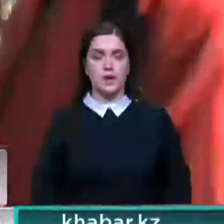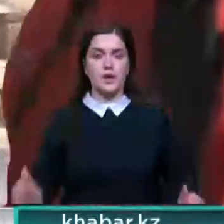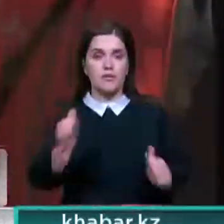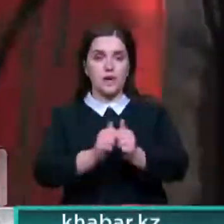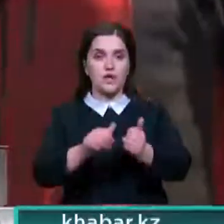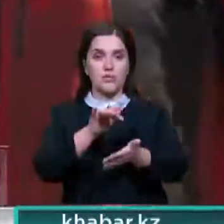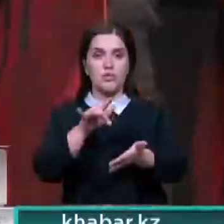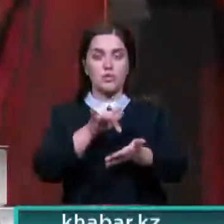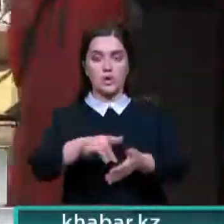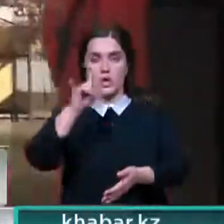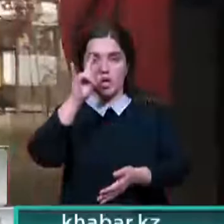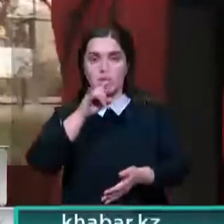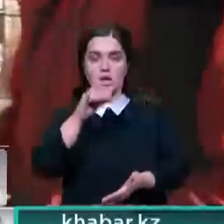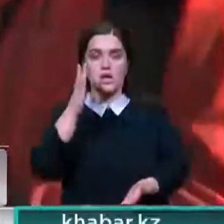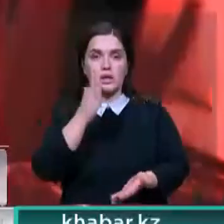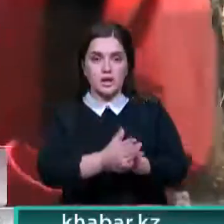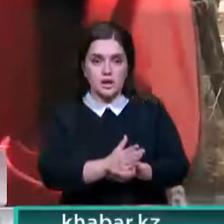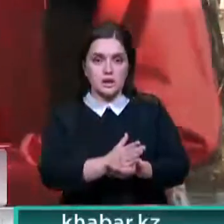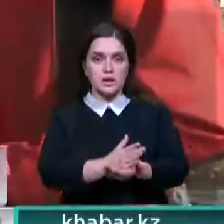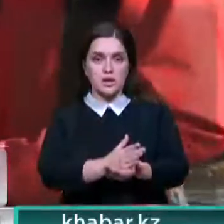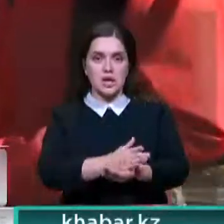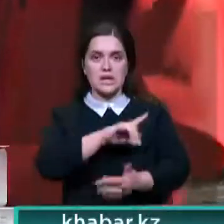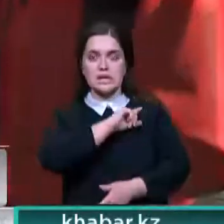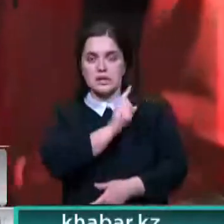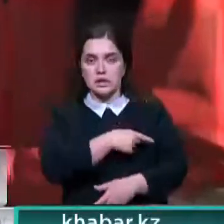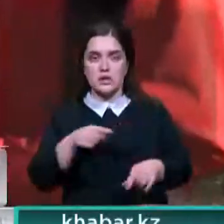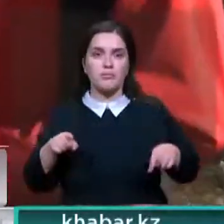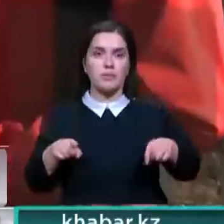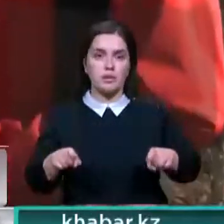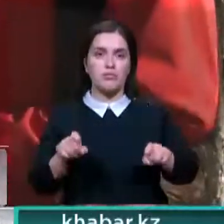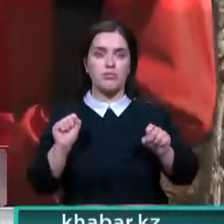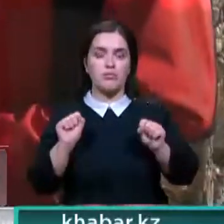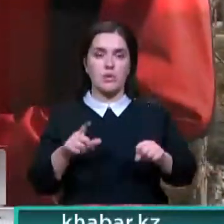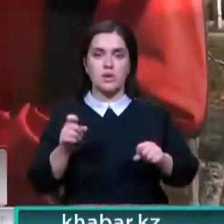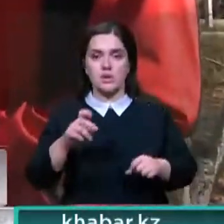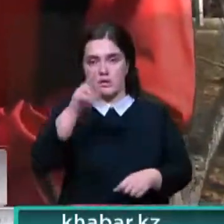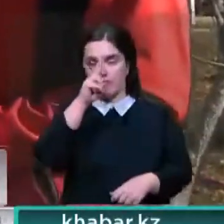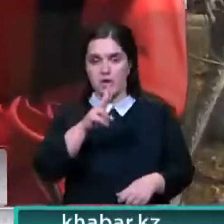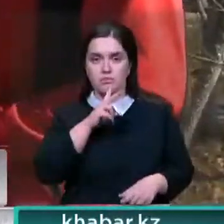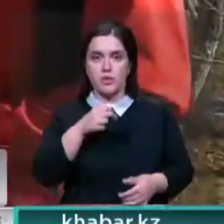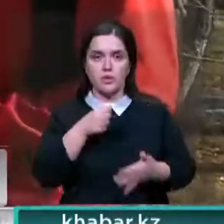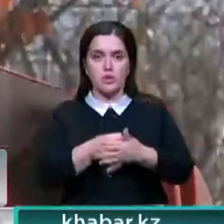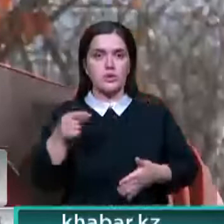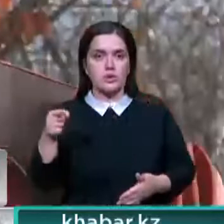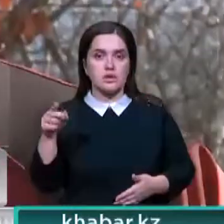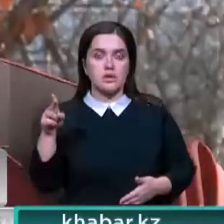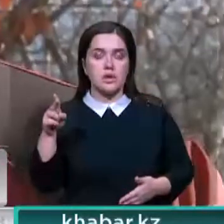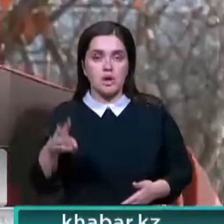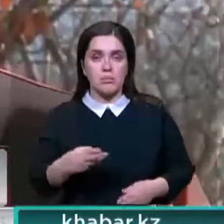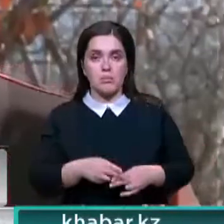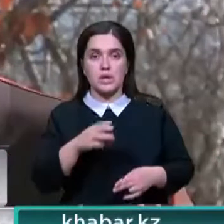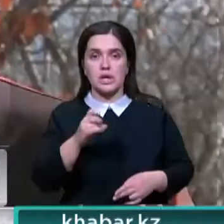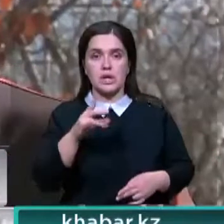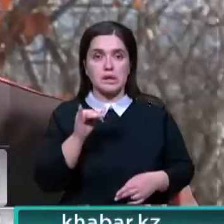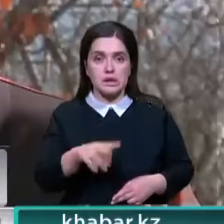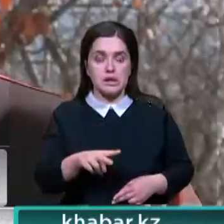городе Казахстана есть достаточно сильные марафонцы, которые могут пробежать за эти два месяца вплоть до тысячи километров. И Данил не